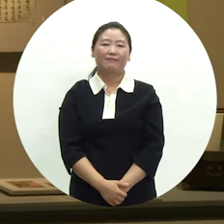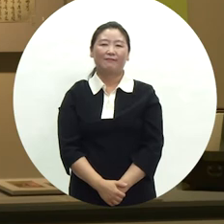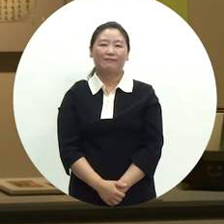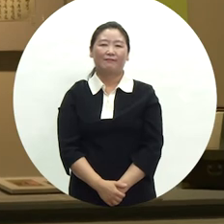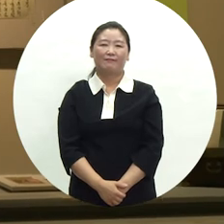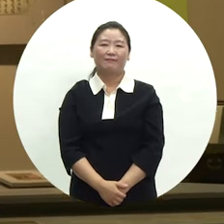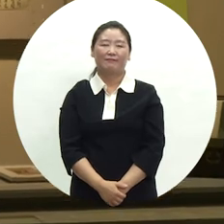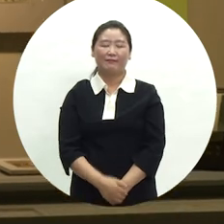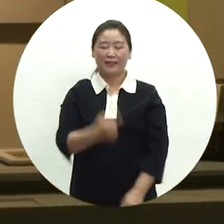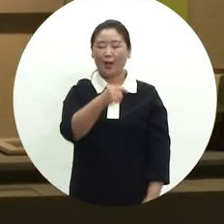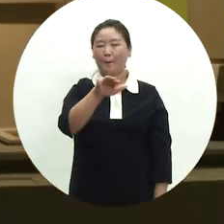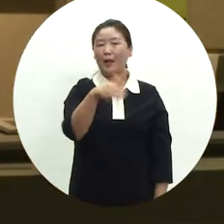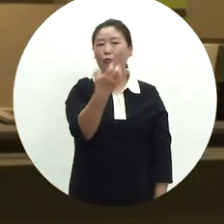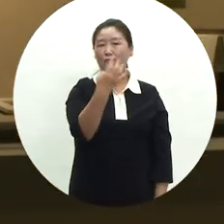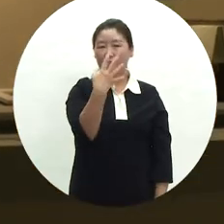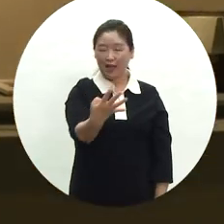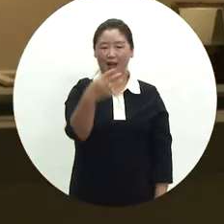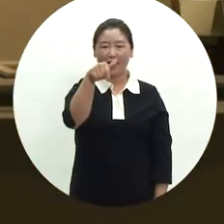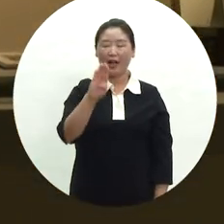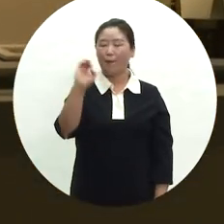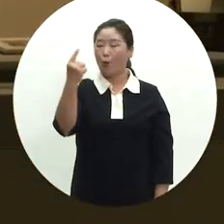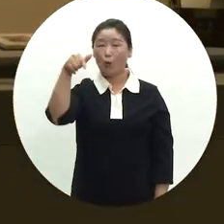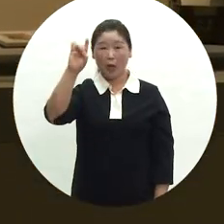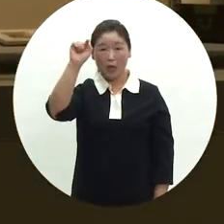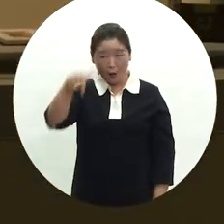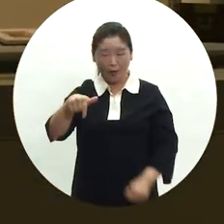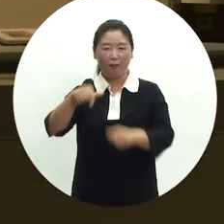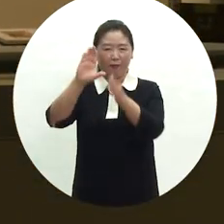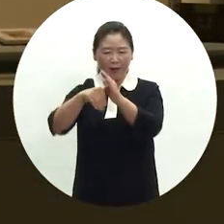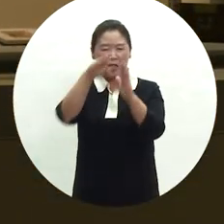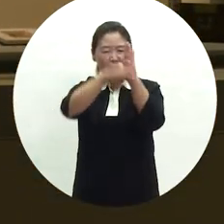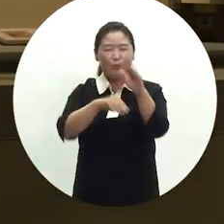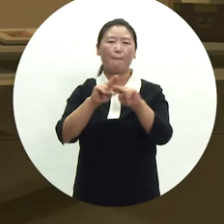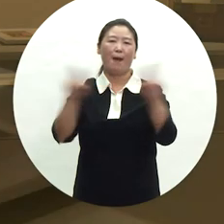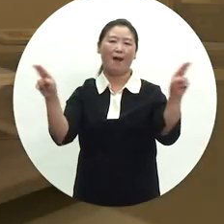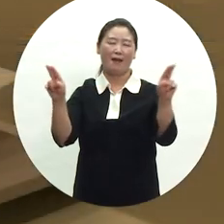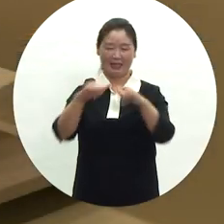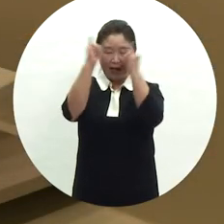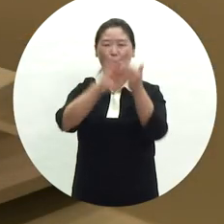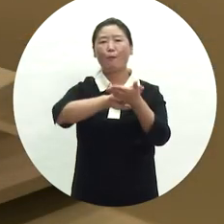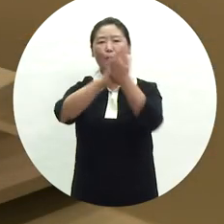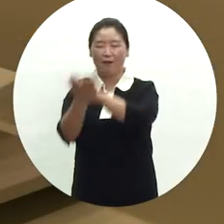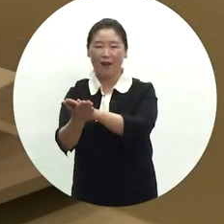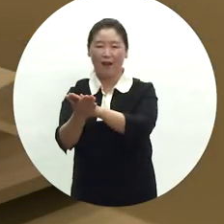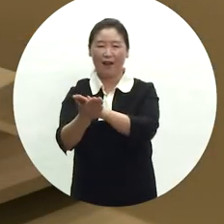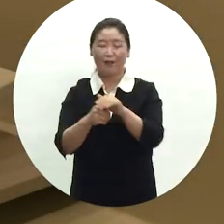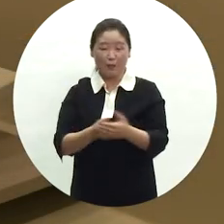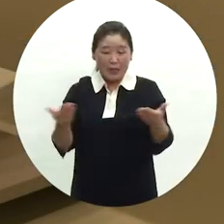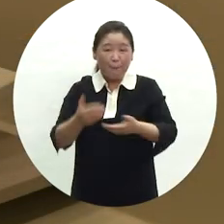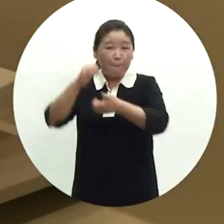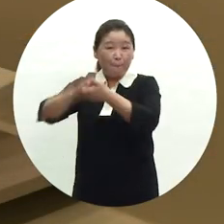1894년 가보개혁으로 신분제가 폐지되고 사회 변화에 따라 직업 제한과